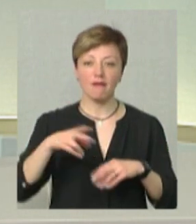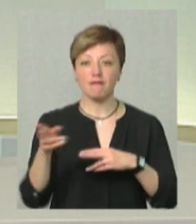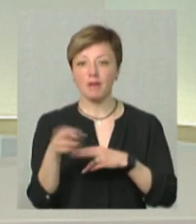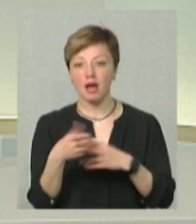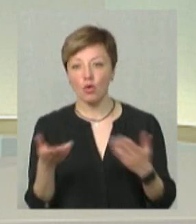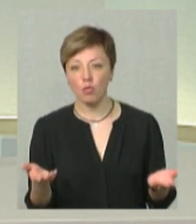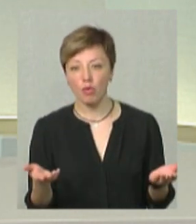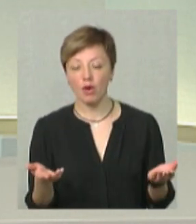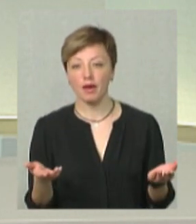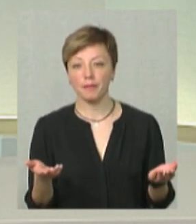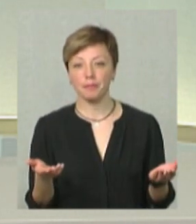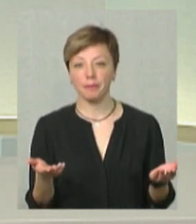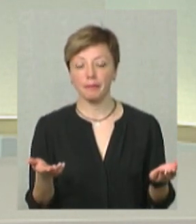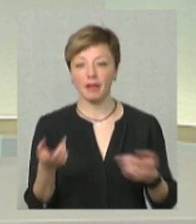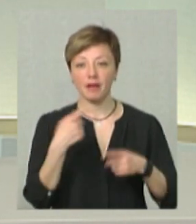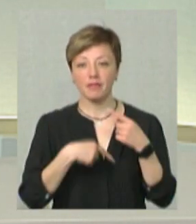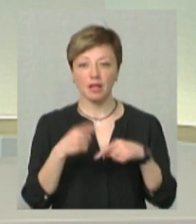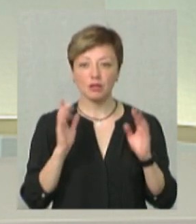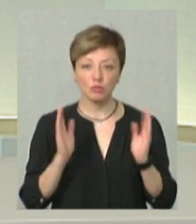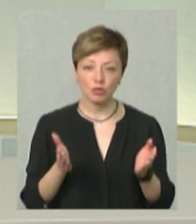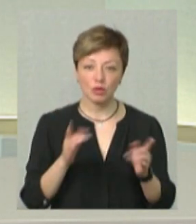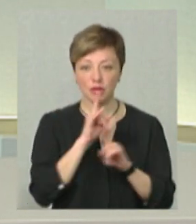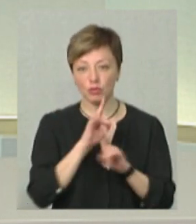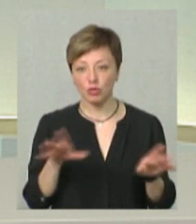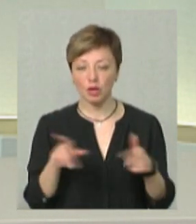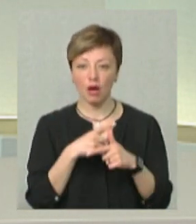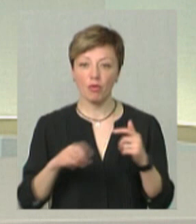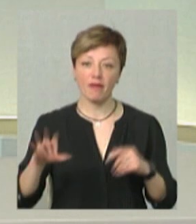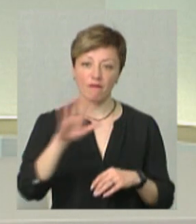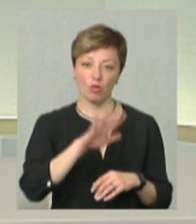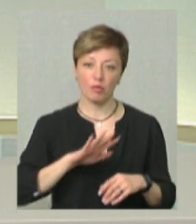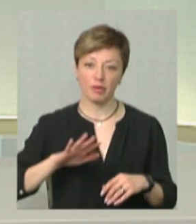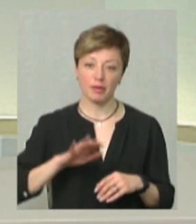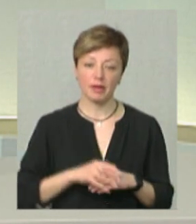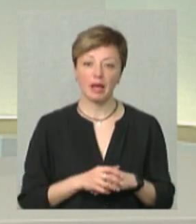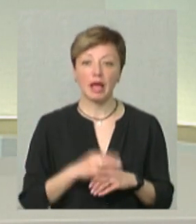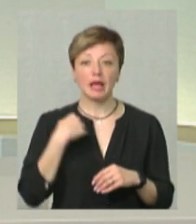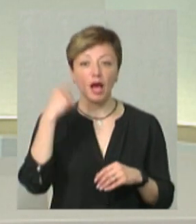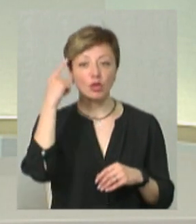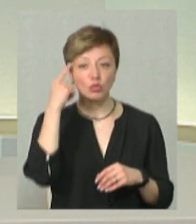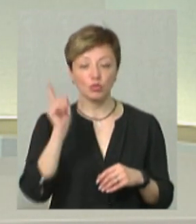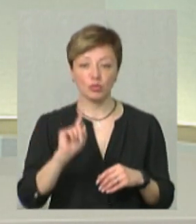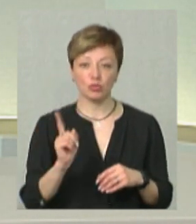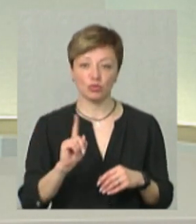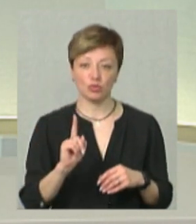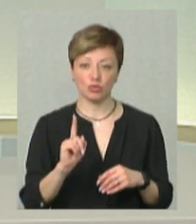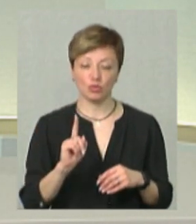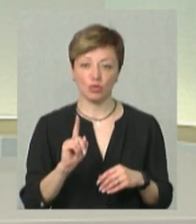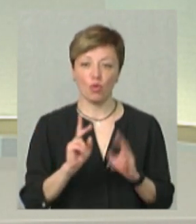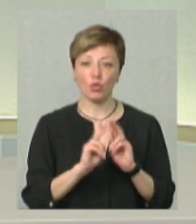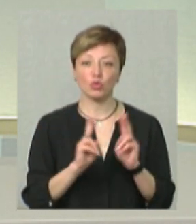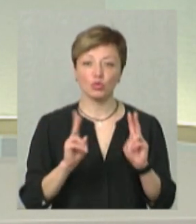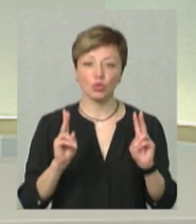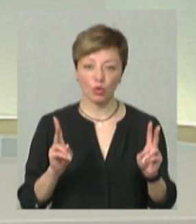Маріуполі, там, вертатися будемо, там, не будемо. Або у Європі. Тобто, і я думаю, що у тих,